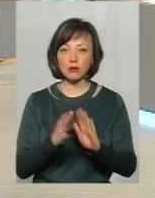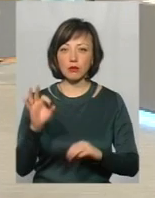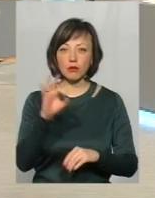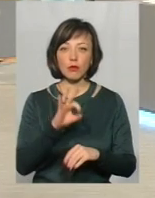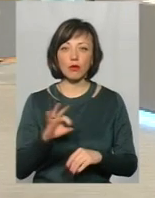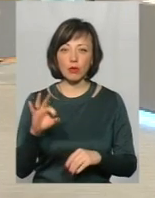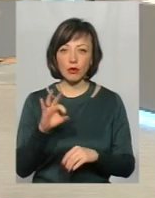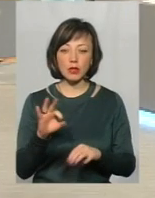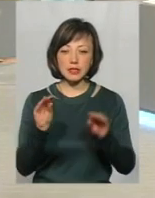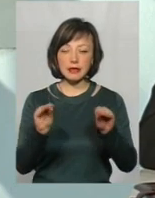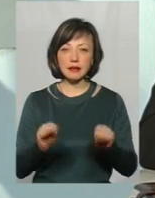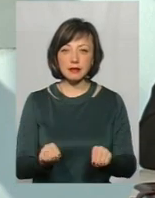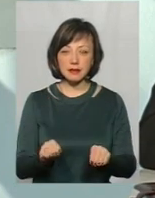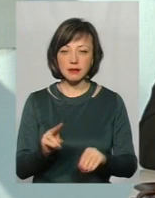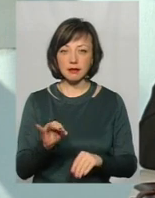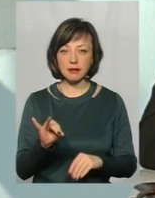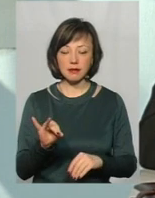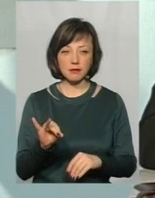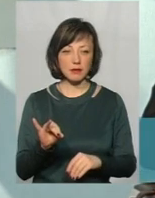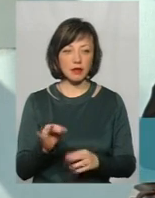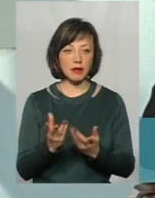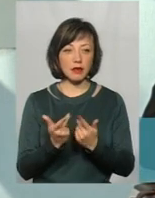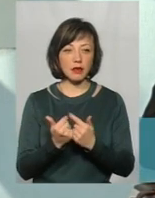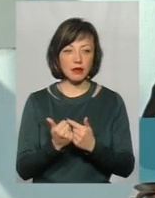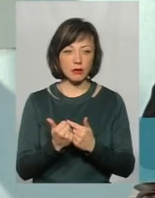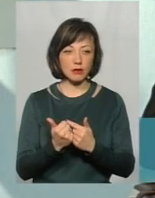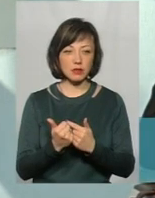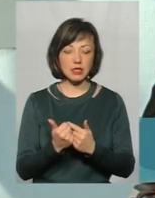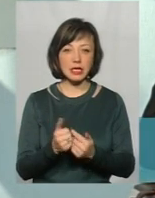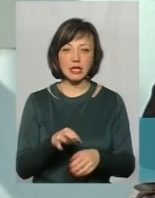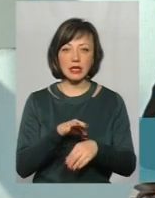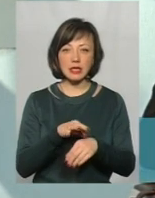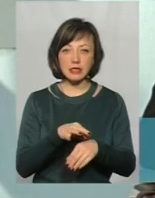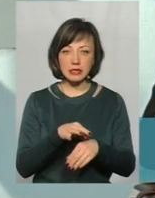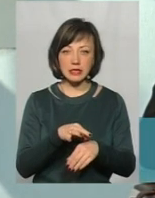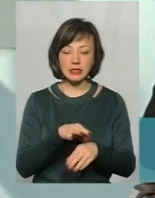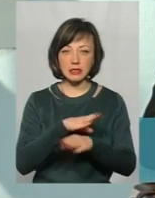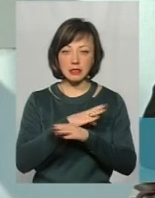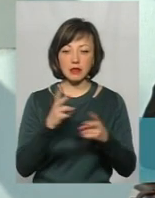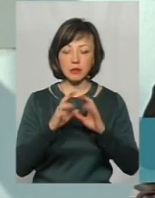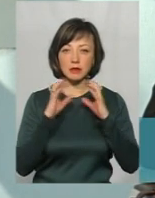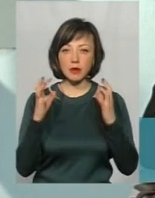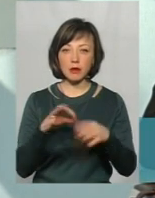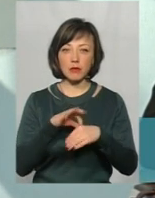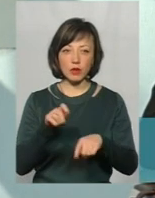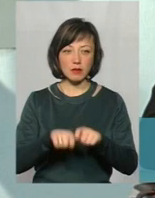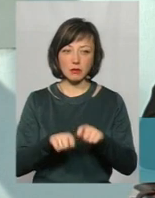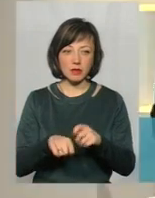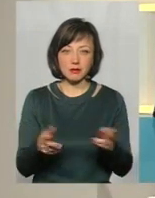щодо статистики кількості тіл, які потрібно зберігати для того, щоб проведити експертизу.